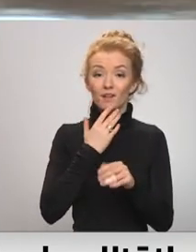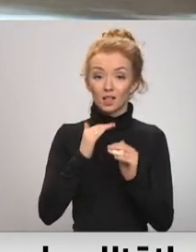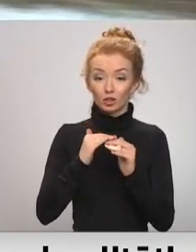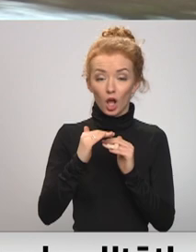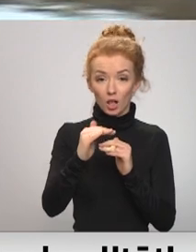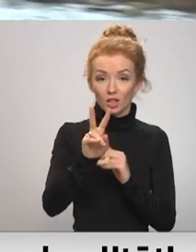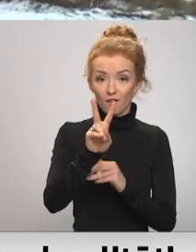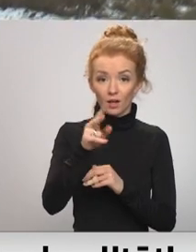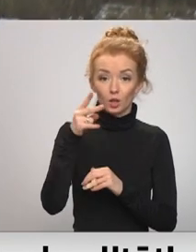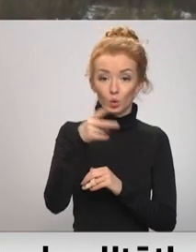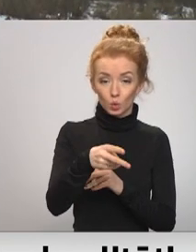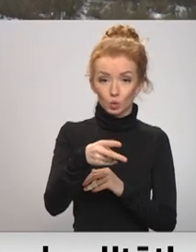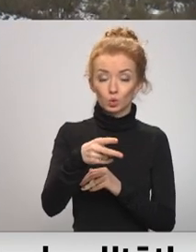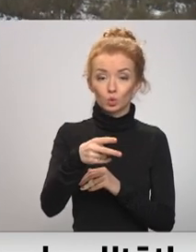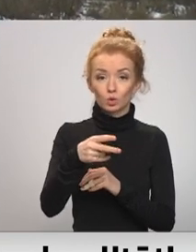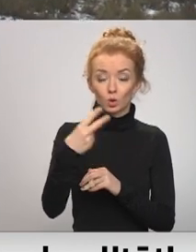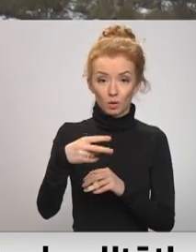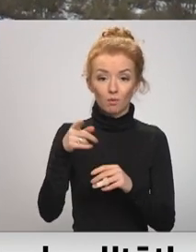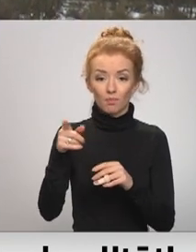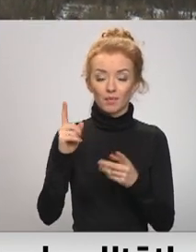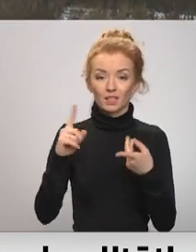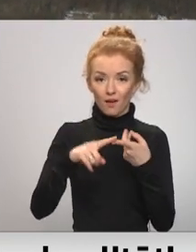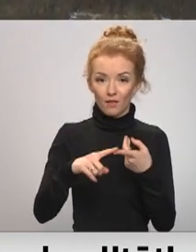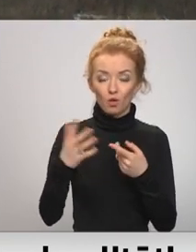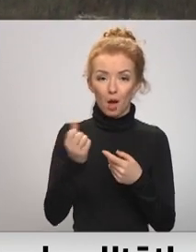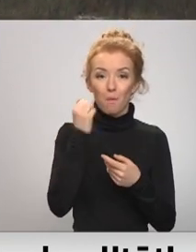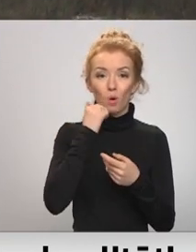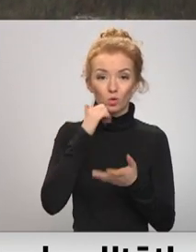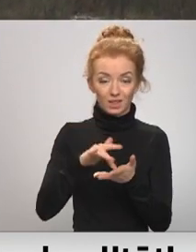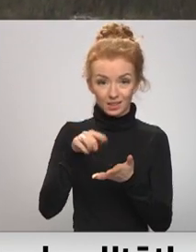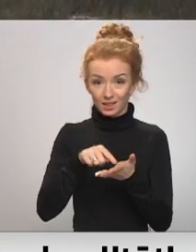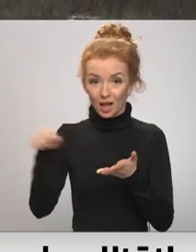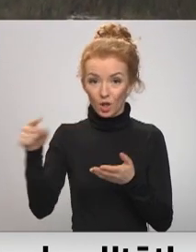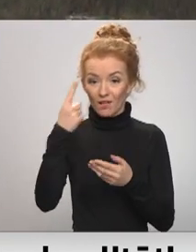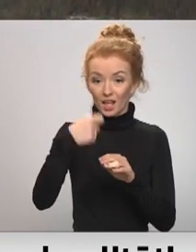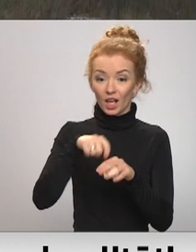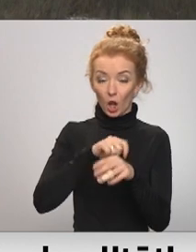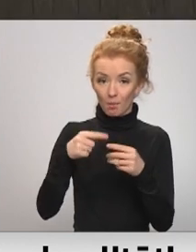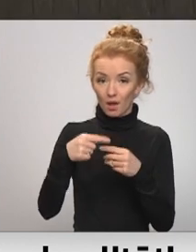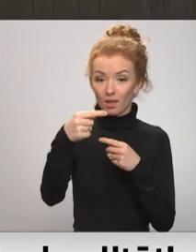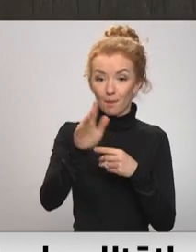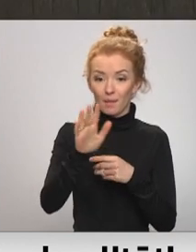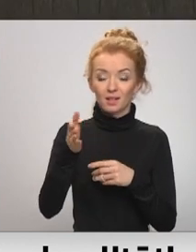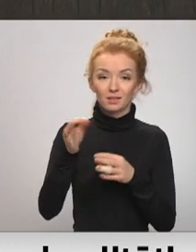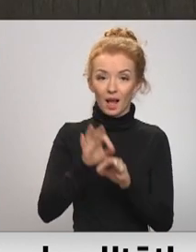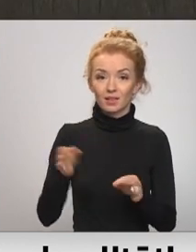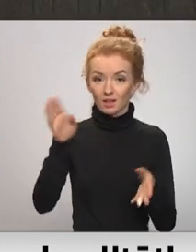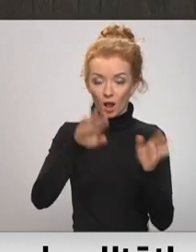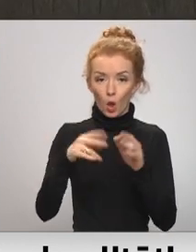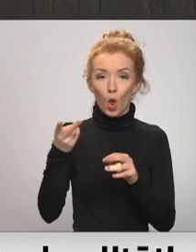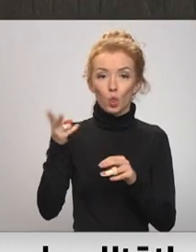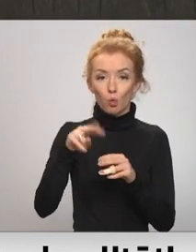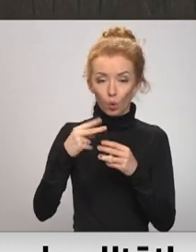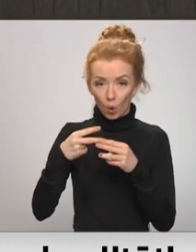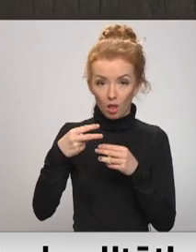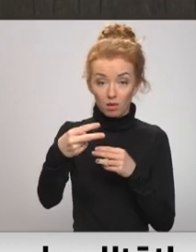V1020, kas ciematu savienu ar novadu centru Bausku, nepilna kilometra garumā pie Skaistkalnes veikta dubultā virsmas